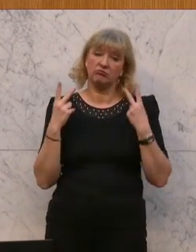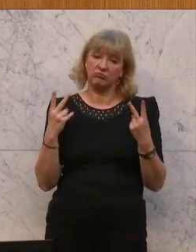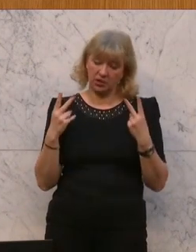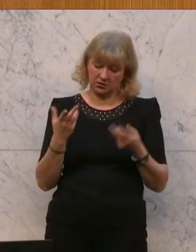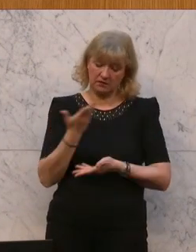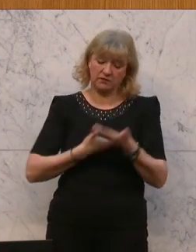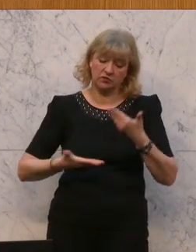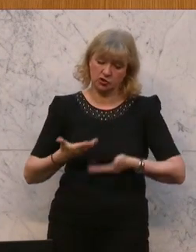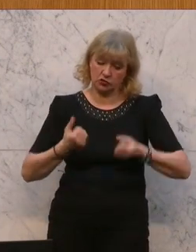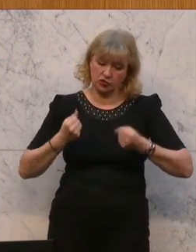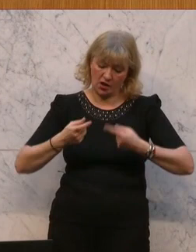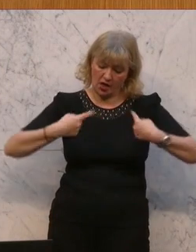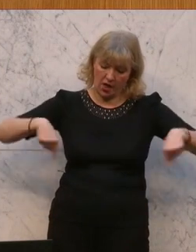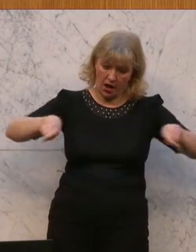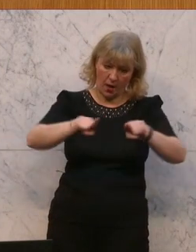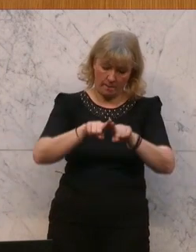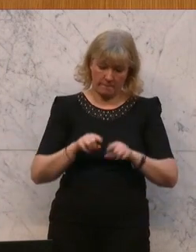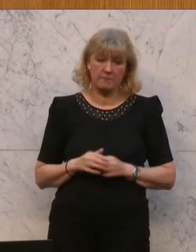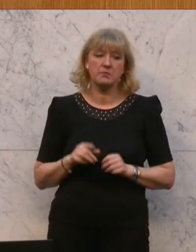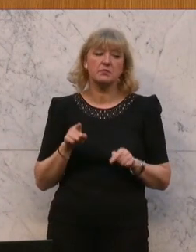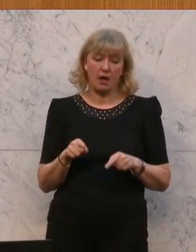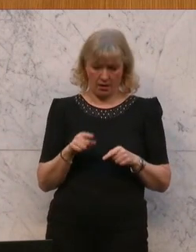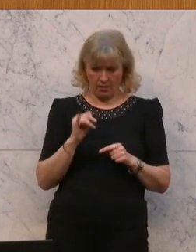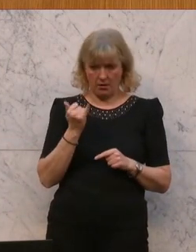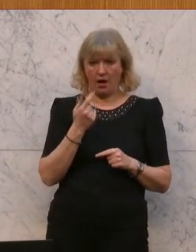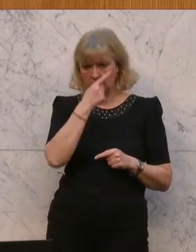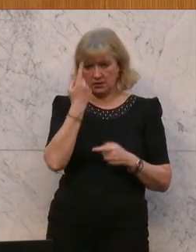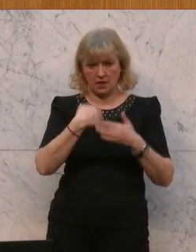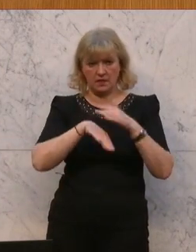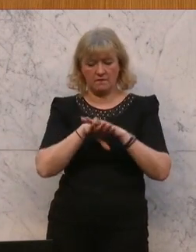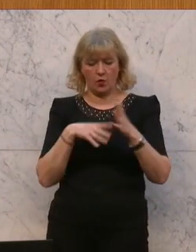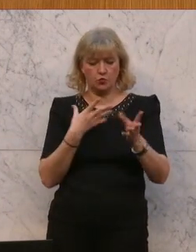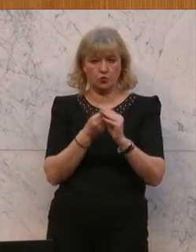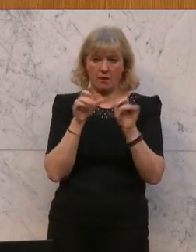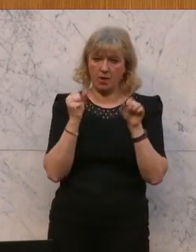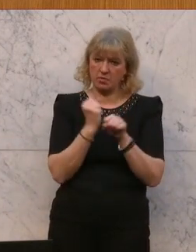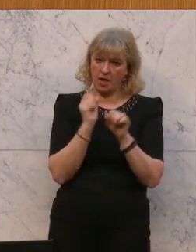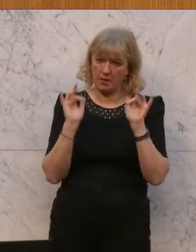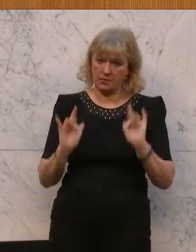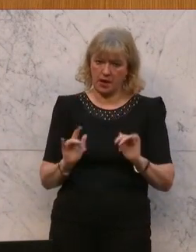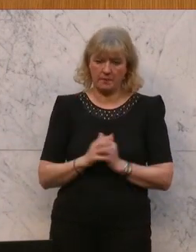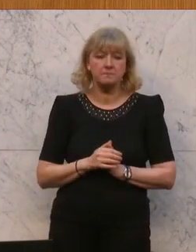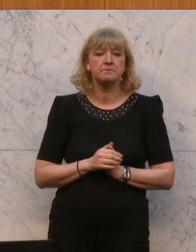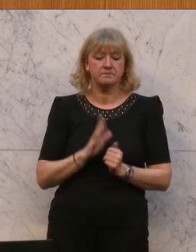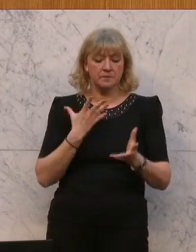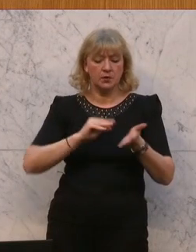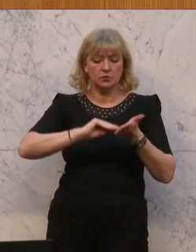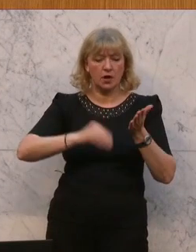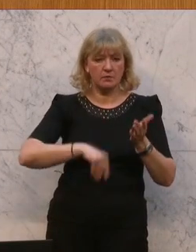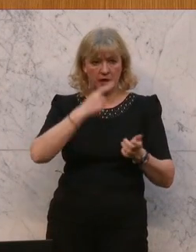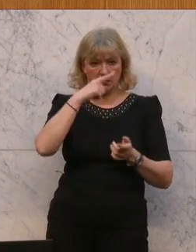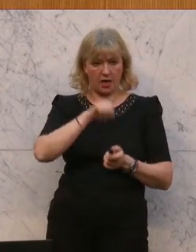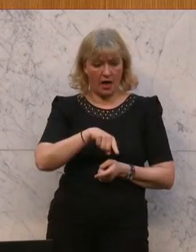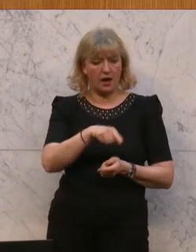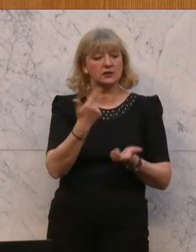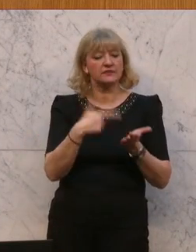und wichtiger Raum. Und daher ist es sinnvoll, dass es hier eine Kooperation gibt. Dieses Abkommen mit Thailand wurde 2013